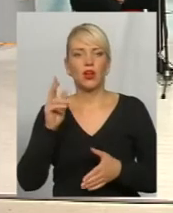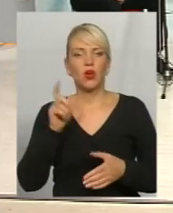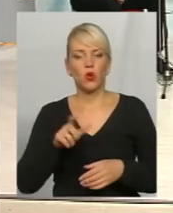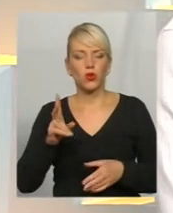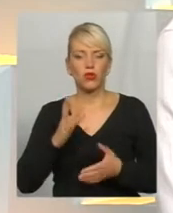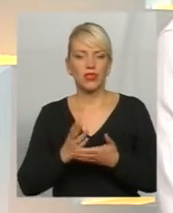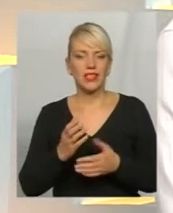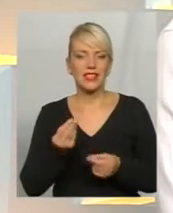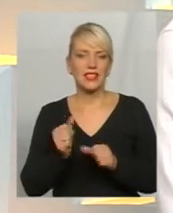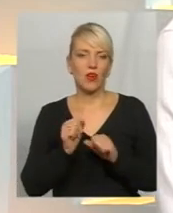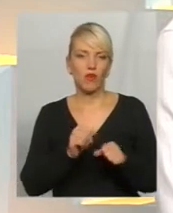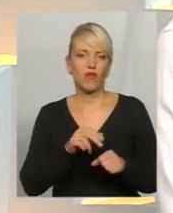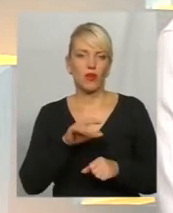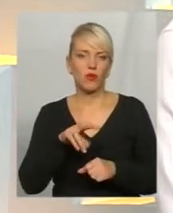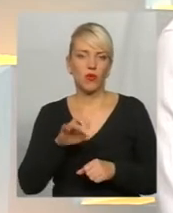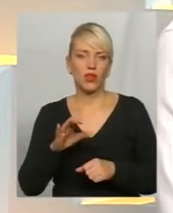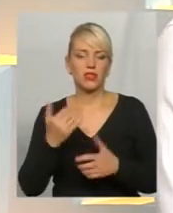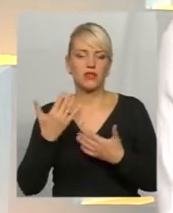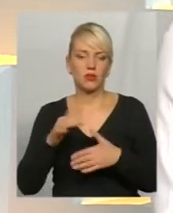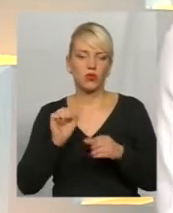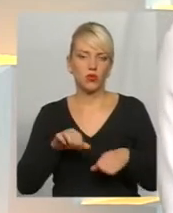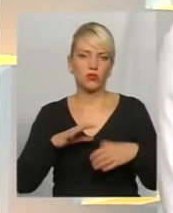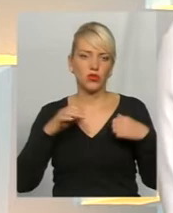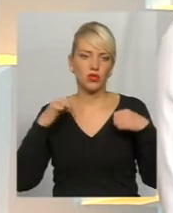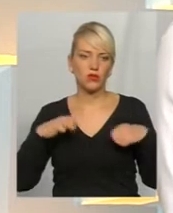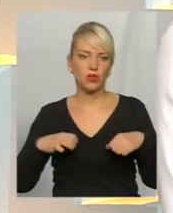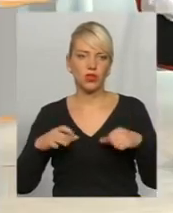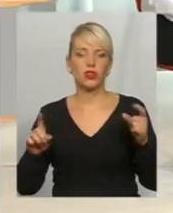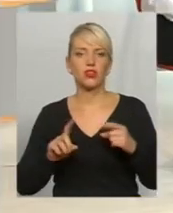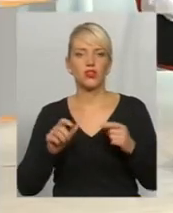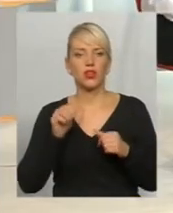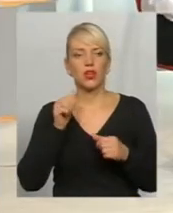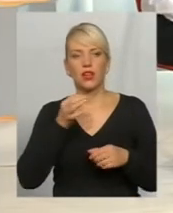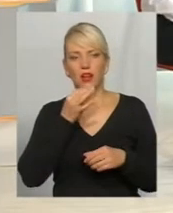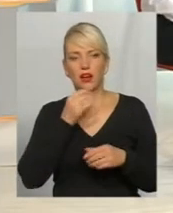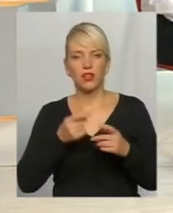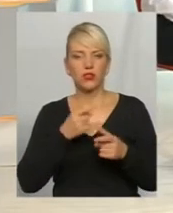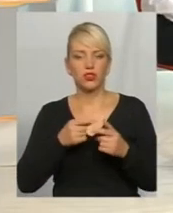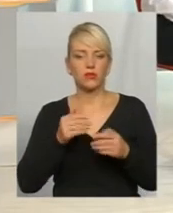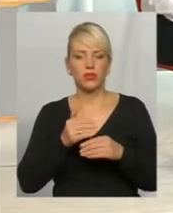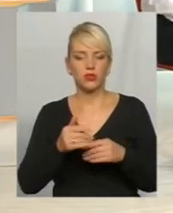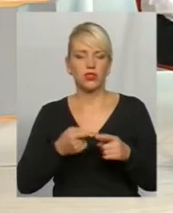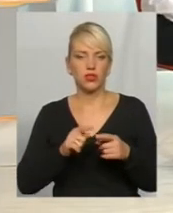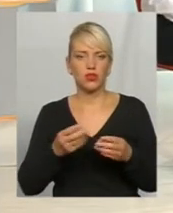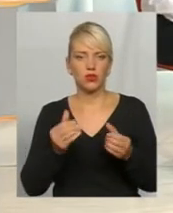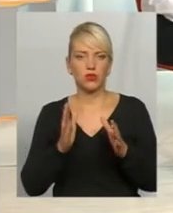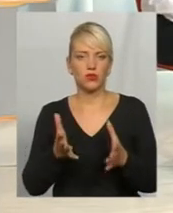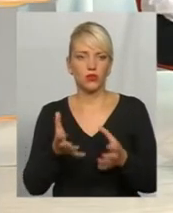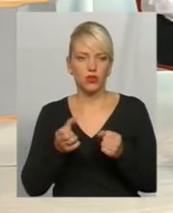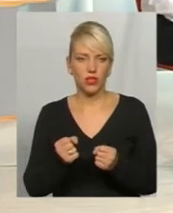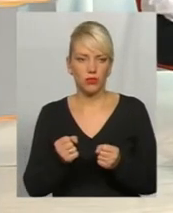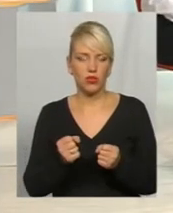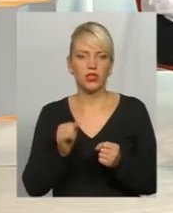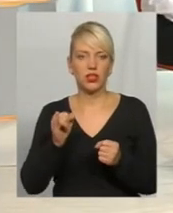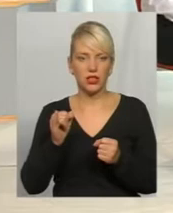поліс, тобто вони можуть вже бути спокійні за те, що рано чи пізно вони ці гроші отримають і зможуть собі все ж таки